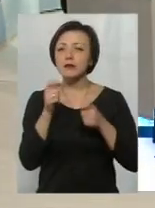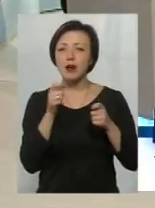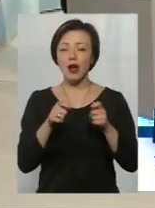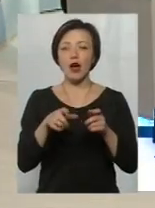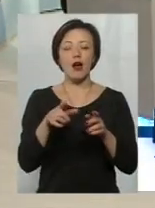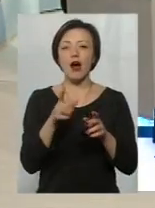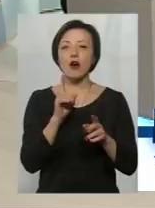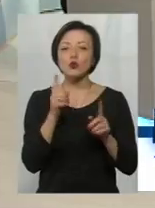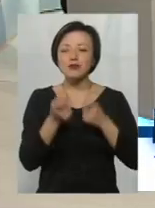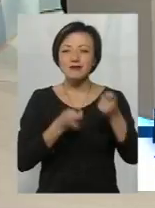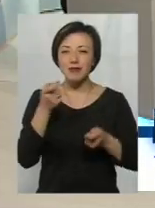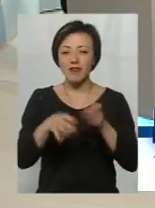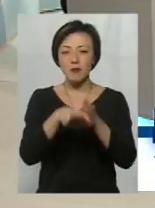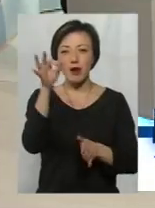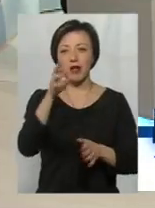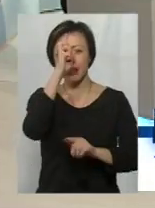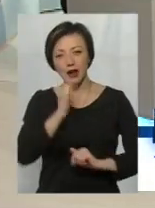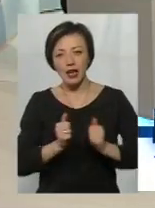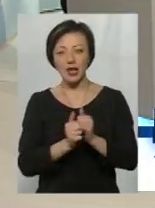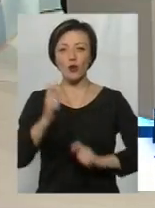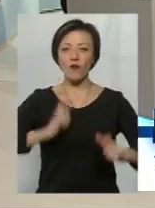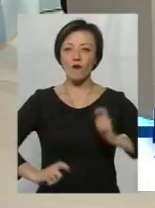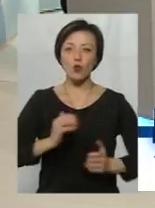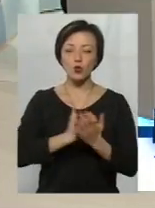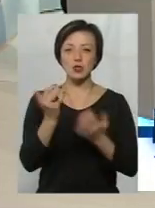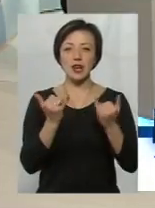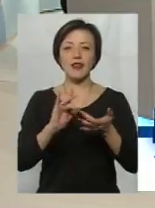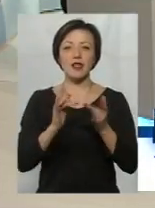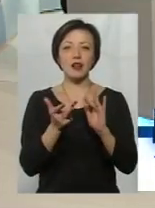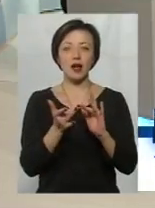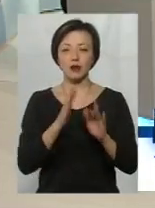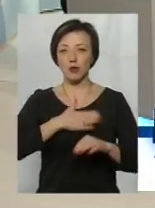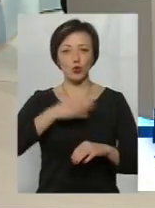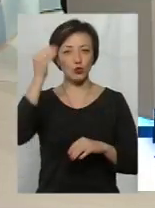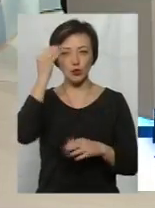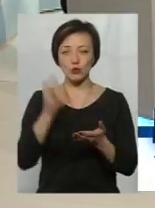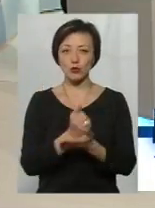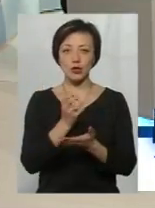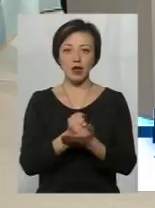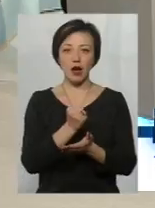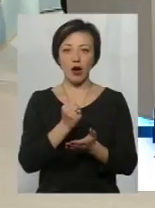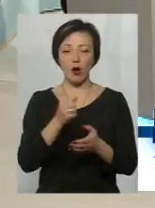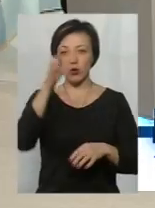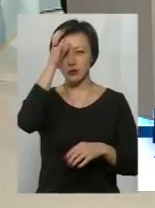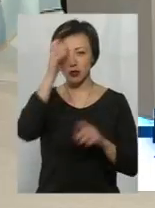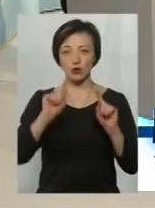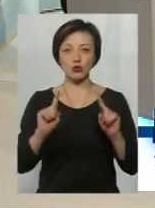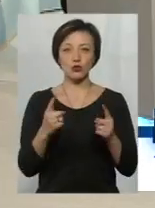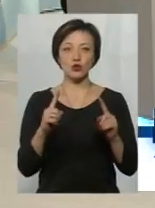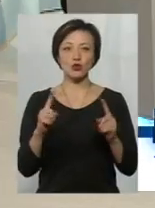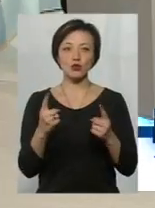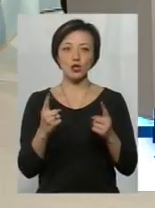Крім того, що в еру інтернету зараз, взагалі, на мою думку, здобуття освіти, воно дуже-дуже